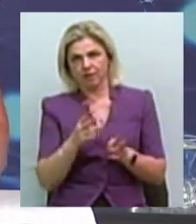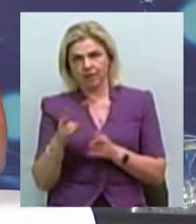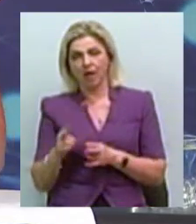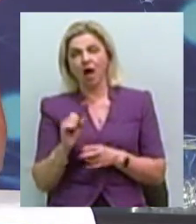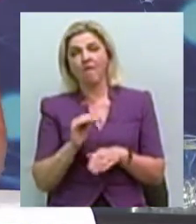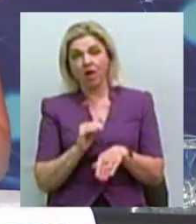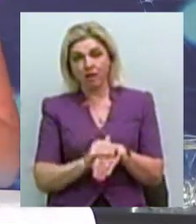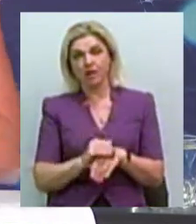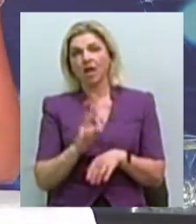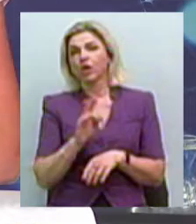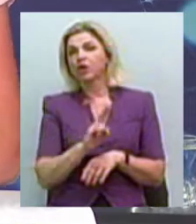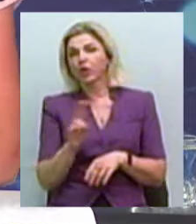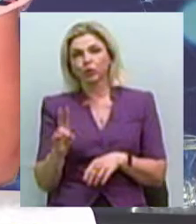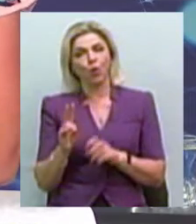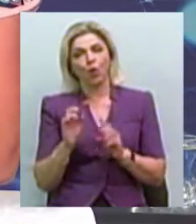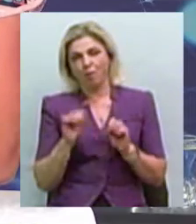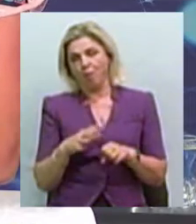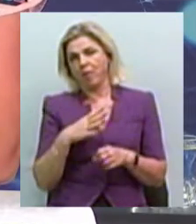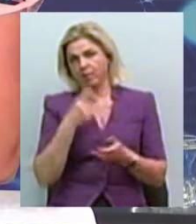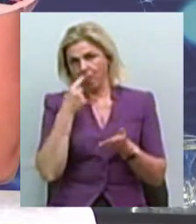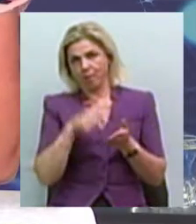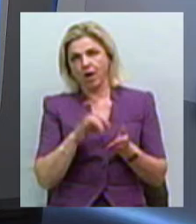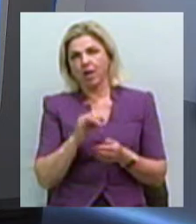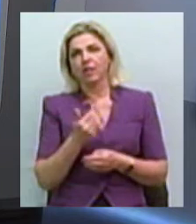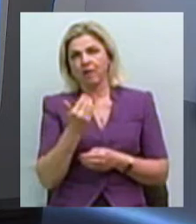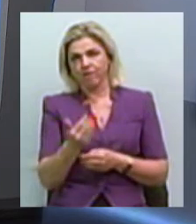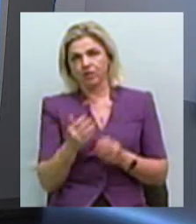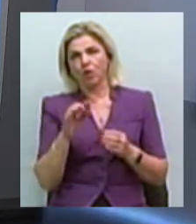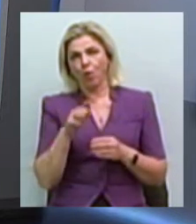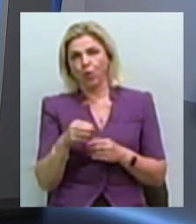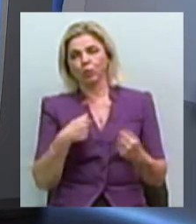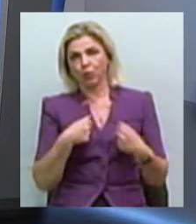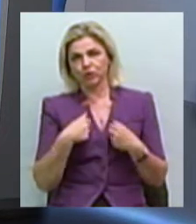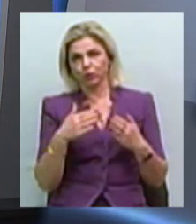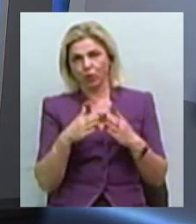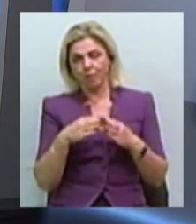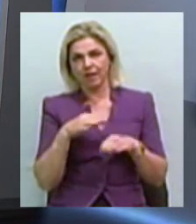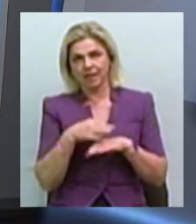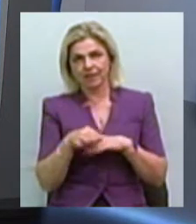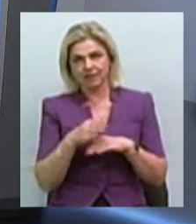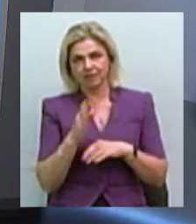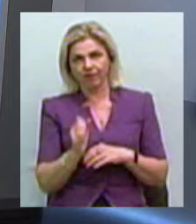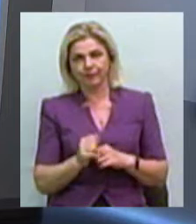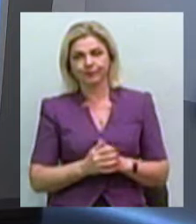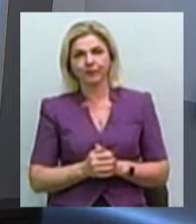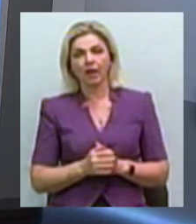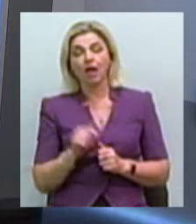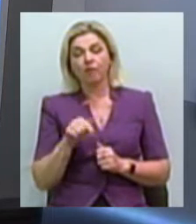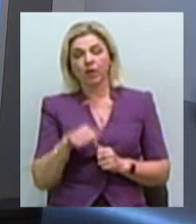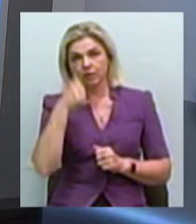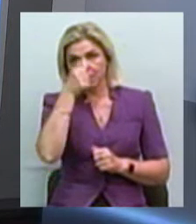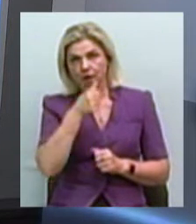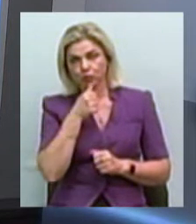кожен з нас не застрахований від такої ситуації, потрапляння в домашнє насильство. Хочу сказати також, що в цьому році збільшилась